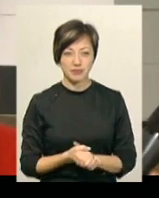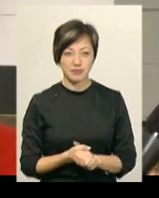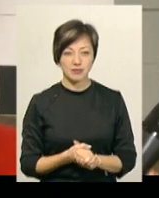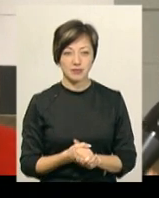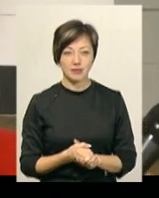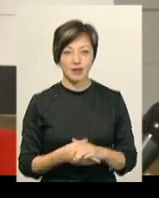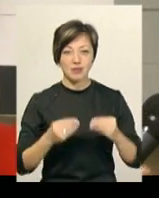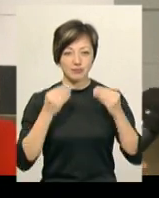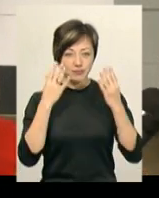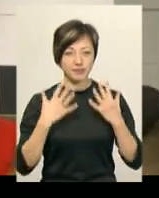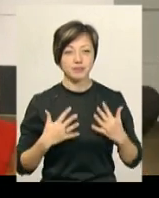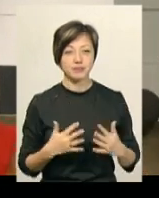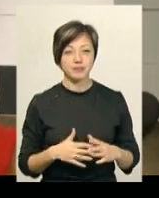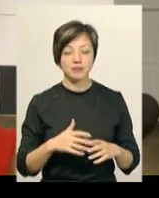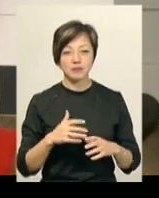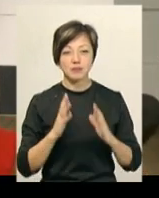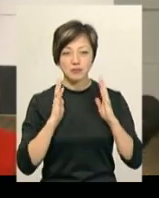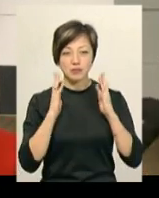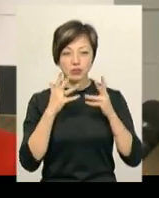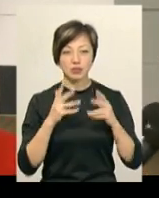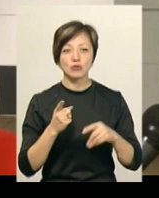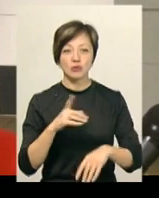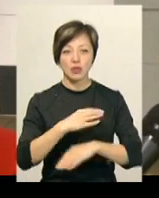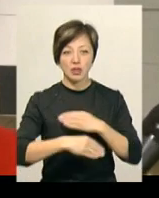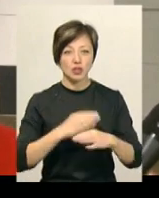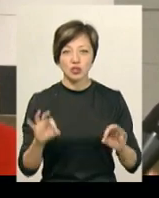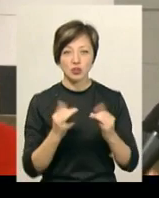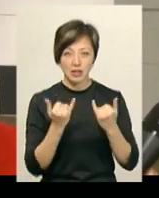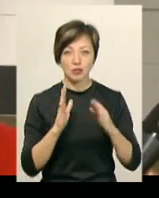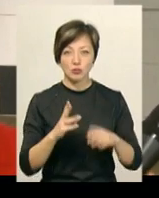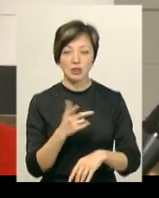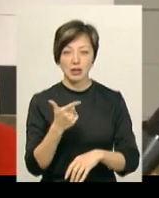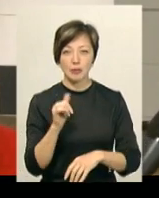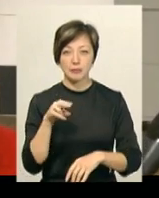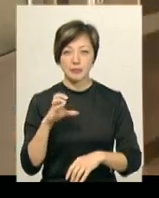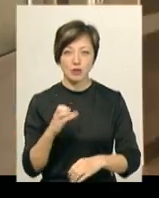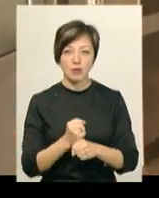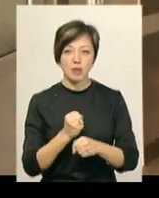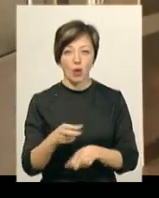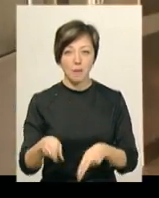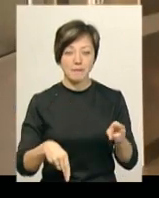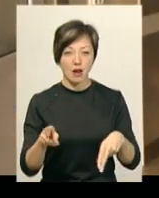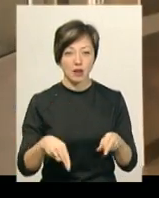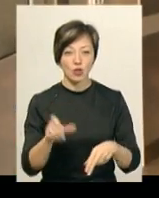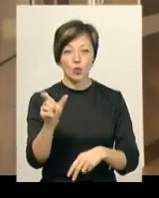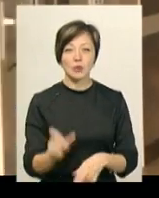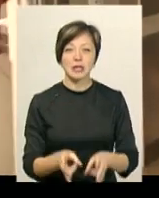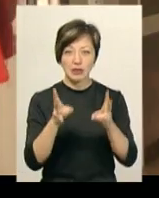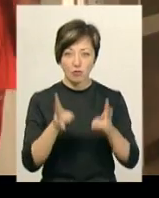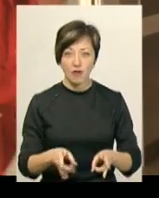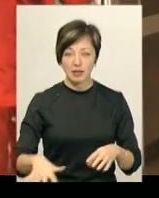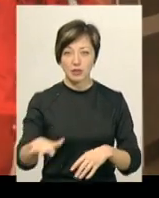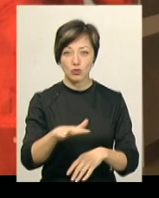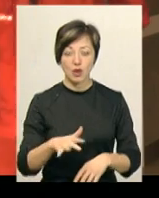Жар, вийку жар беремо. Що вам зробили, наклали гівчу? Покажень жор, зараз будуть накладати гівчу, будуть робити операцію. Людина, яка травмувалась на